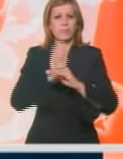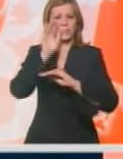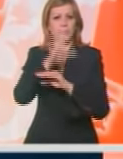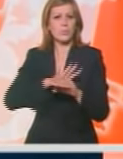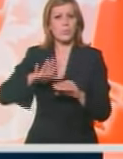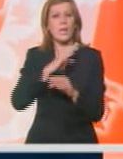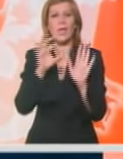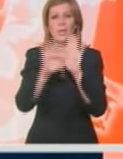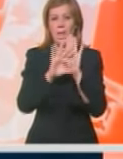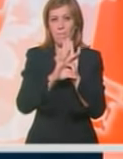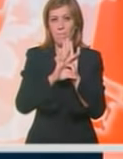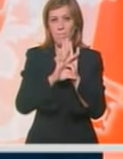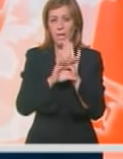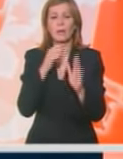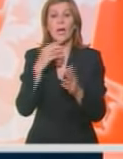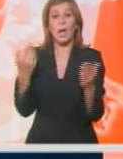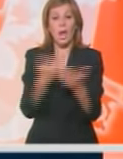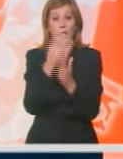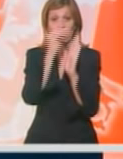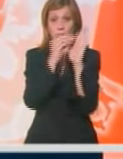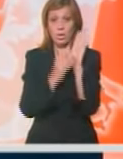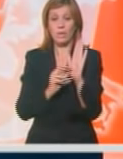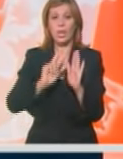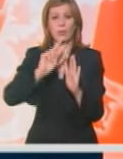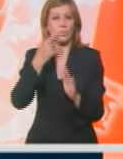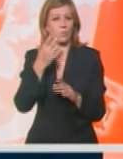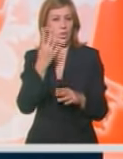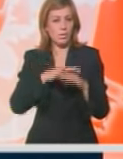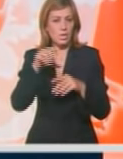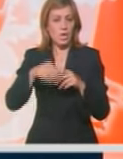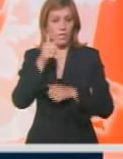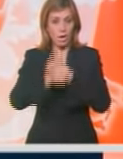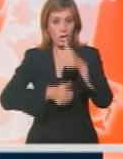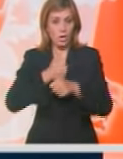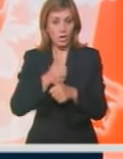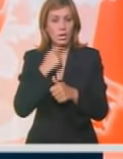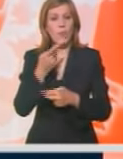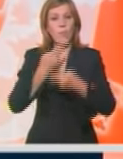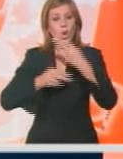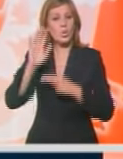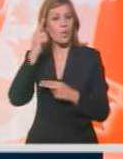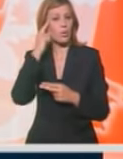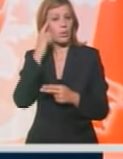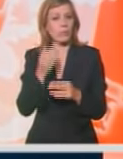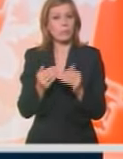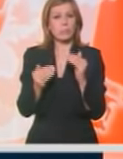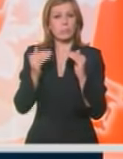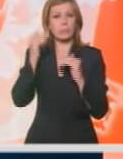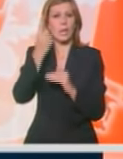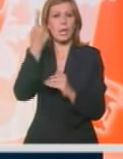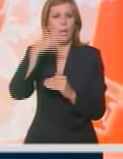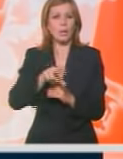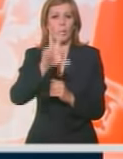japanske privrede. Prema najnovim podacima u drugom kvartalu ove godine, brutonacionalni proizvod Kine dostigao je vrednost od